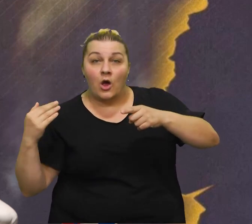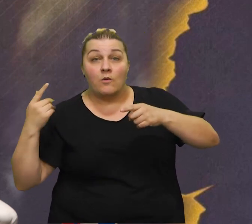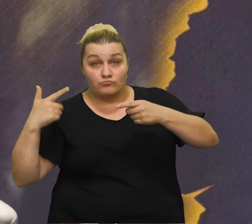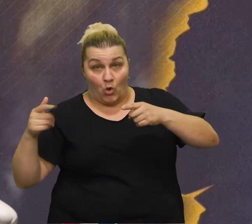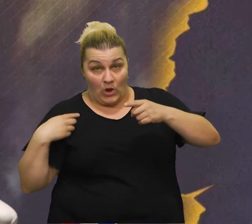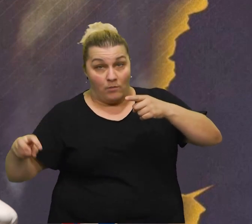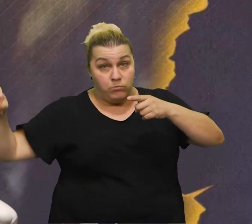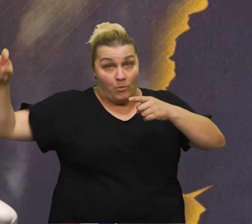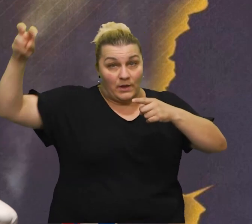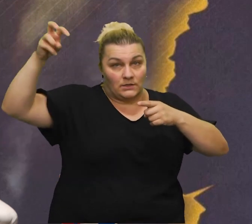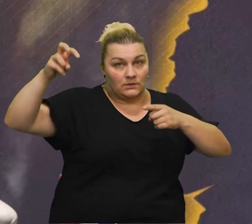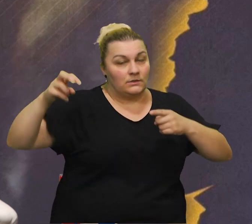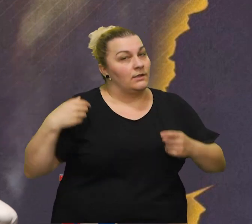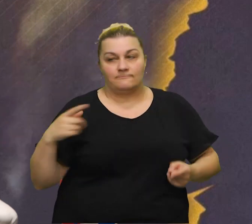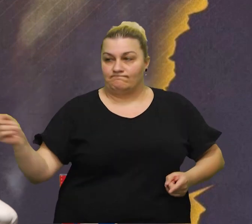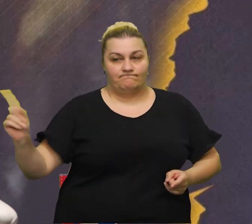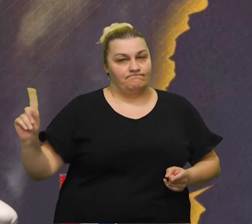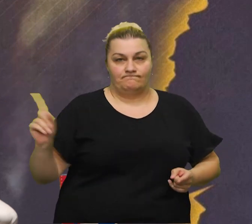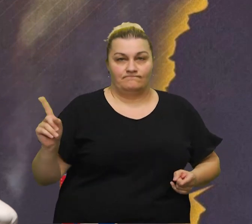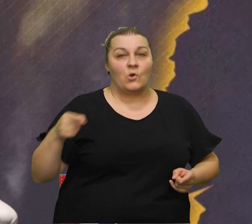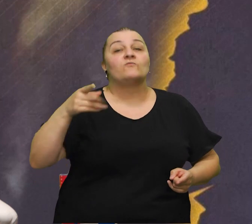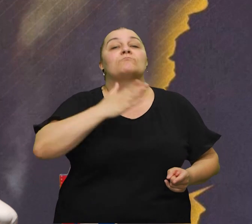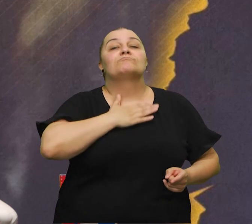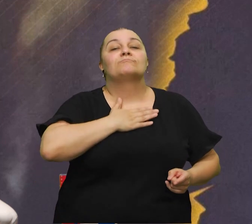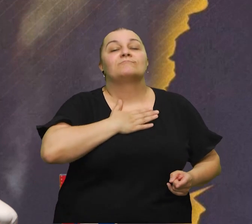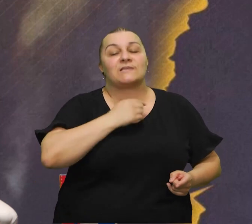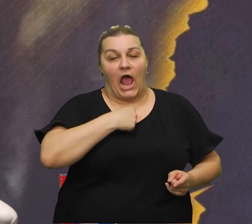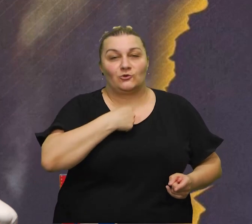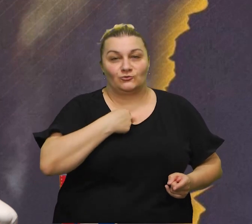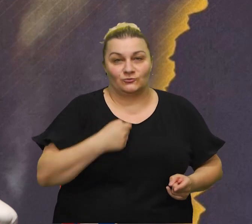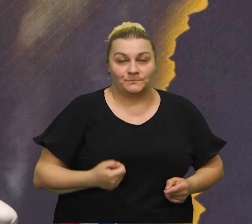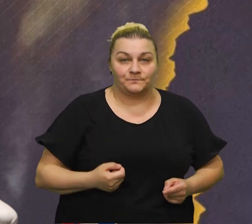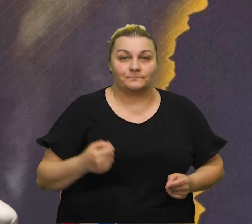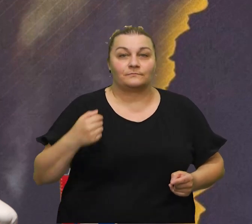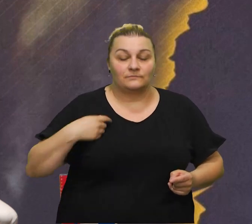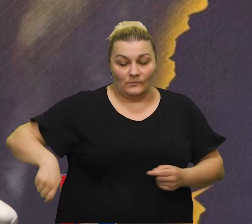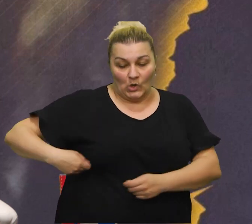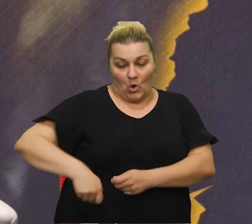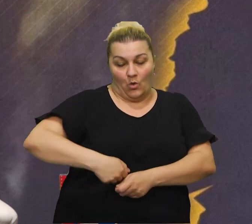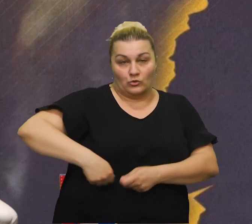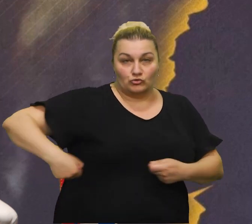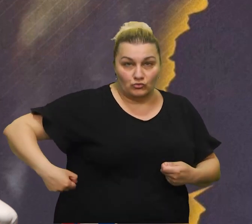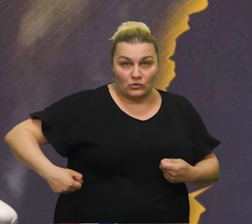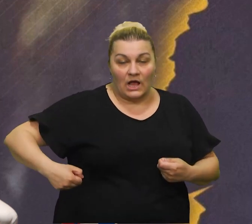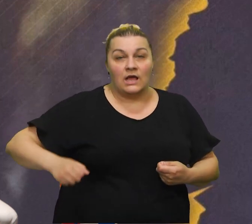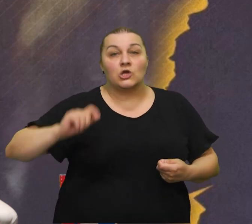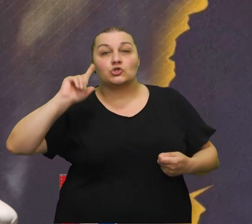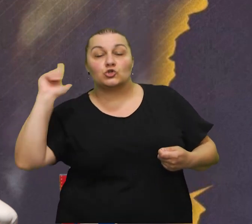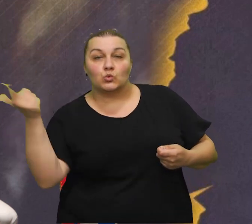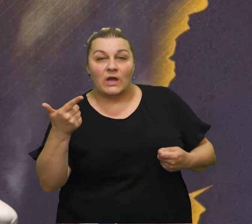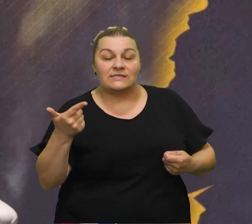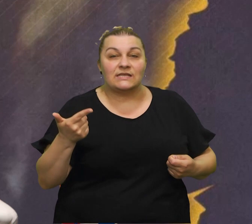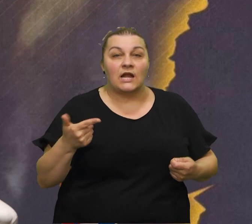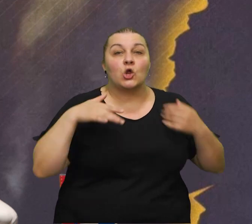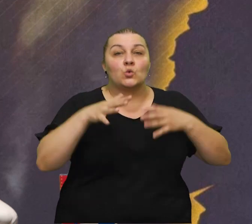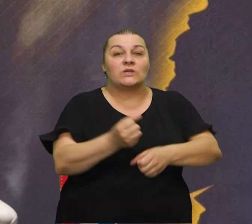prijatelje mogu sada popijet gore ne može da gore ovo je za mene i onda se zavjeza oko pasa u druge strane